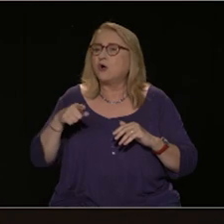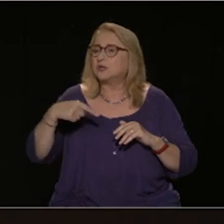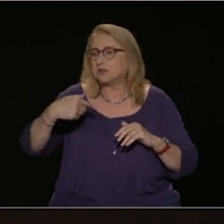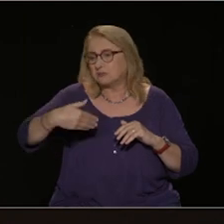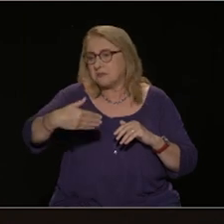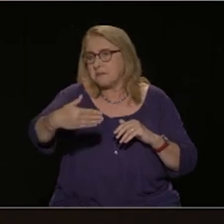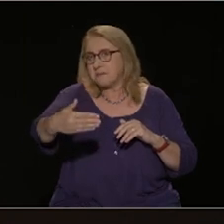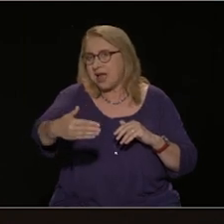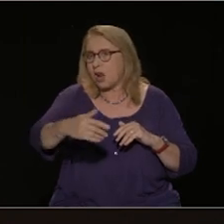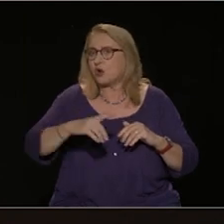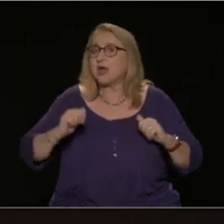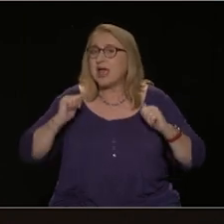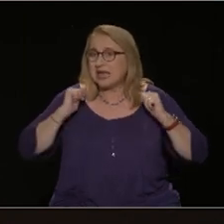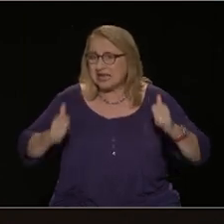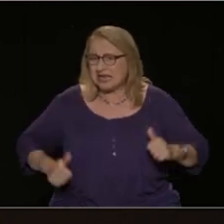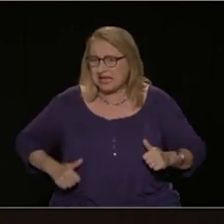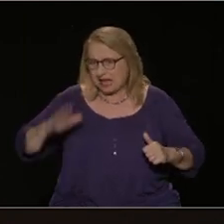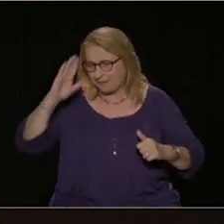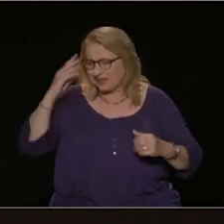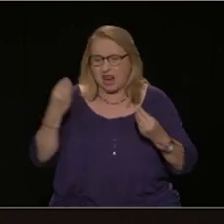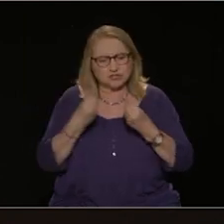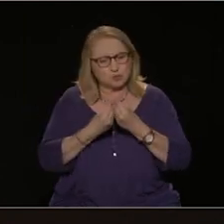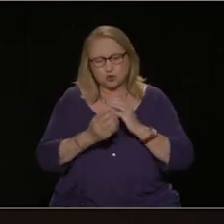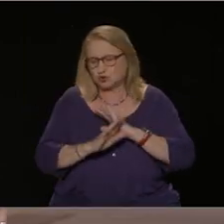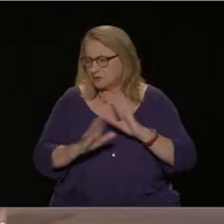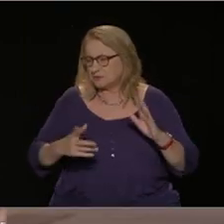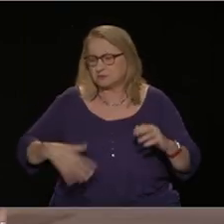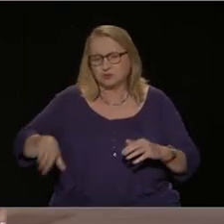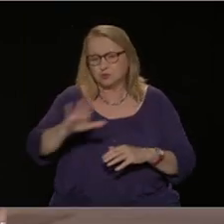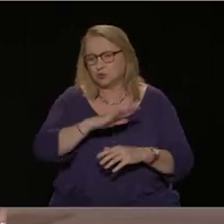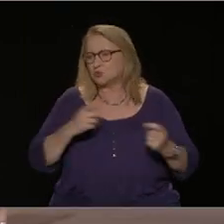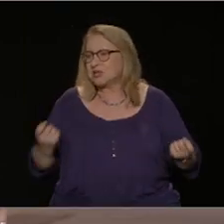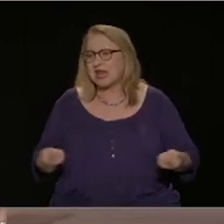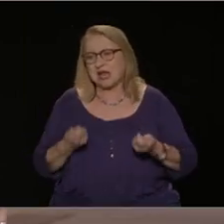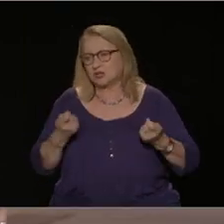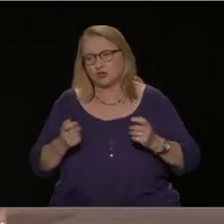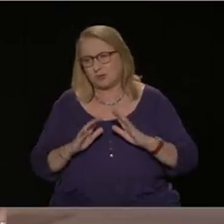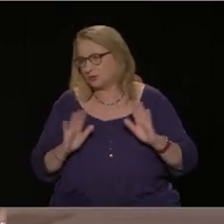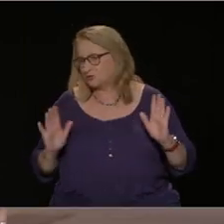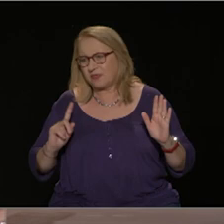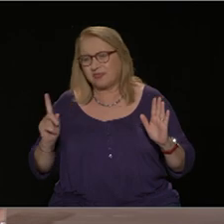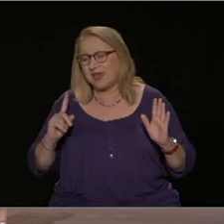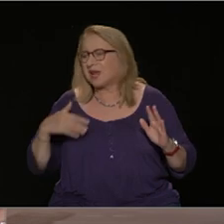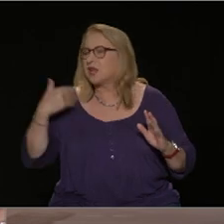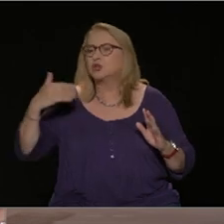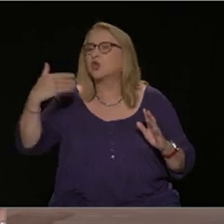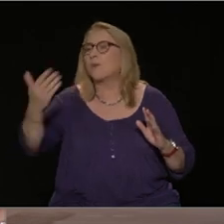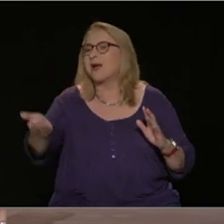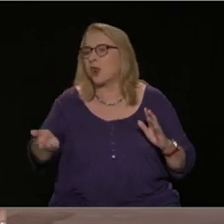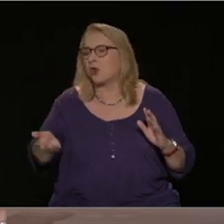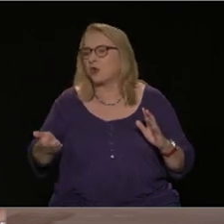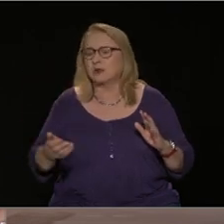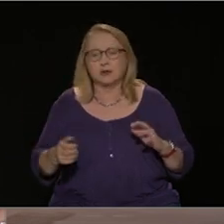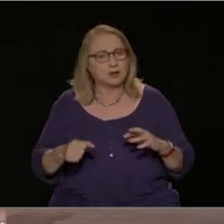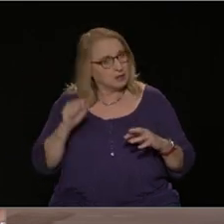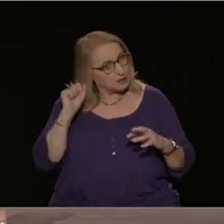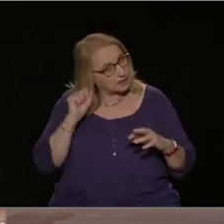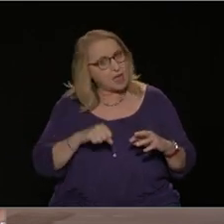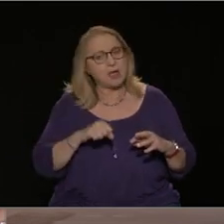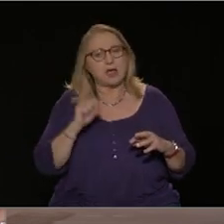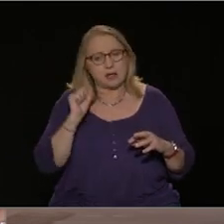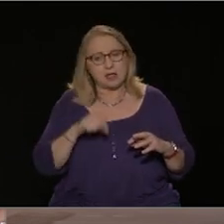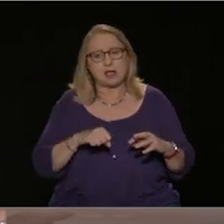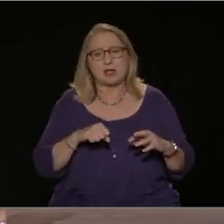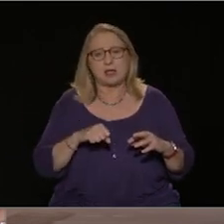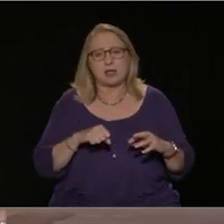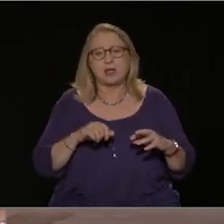γενικότερα για την κοινωνία. Ναι, και αυτό φαίνεται, αν δούμε με απλά λόγια, γιατί το θέμα εδώ δεν είναι